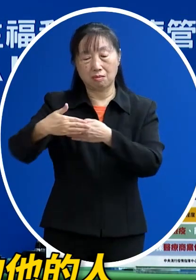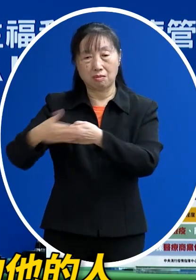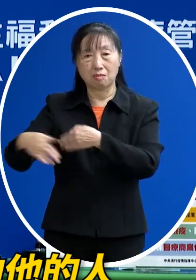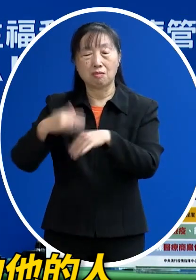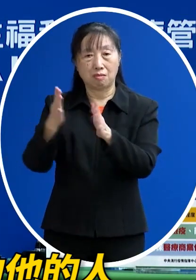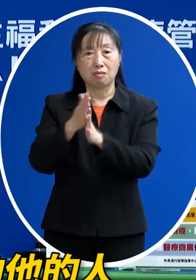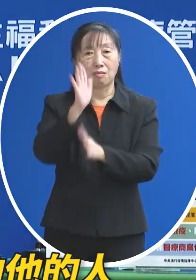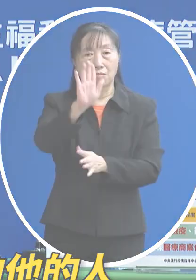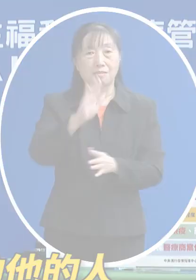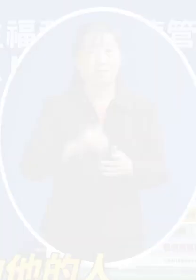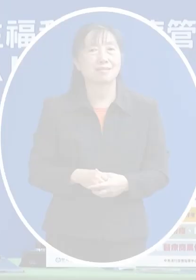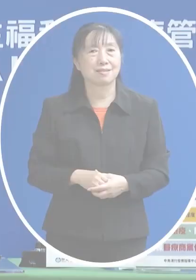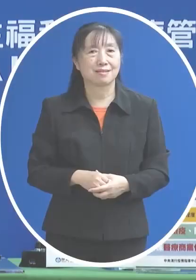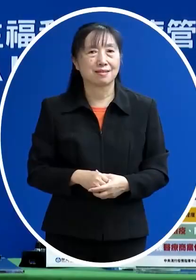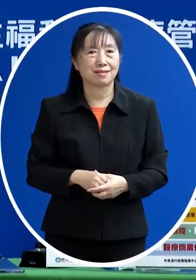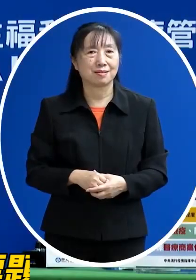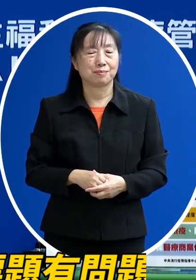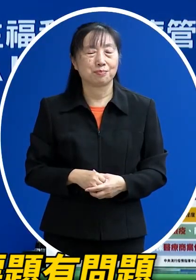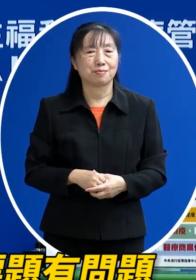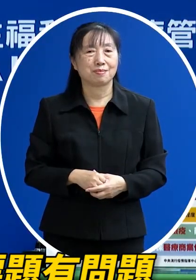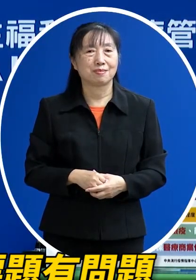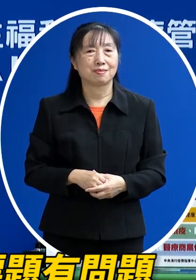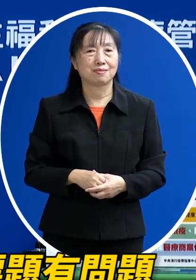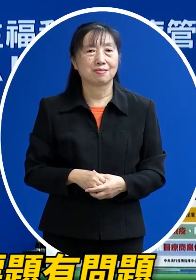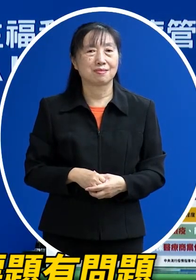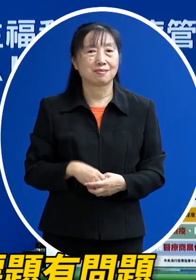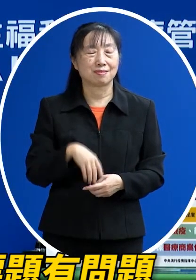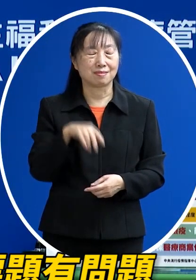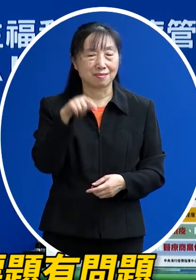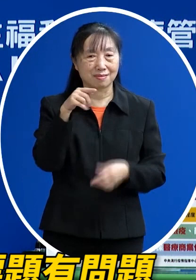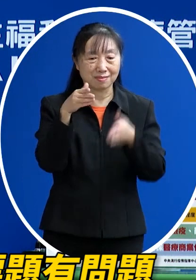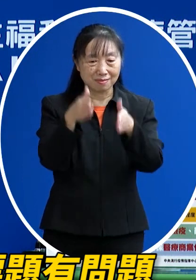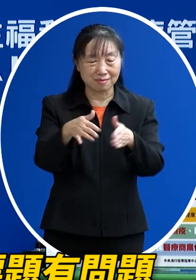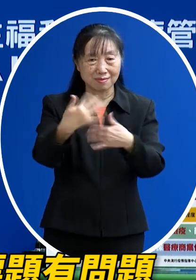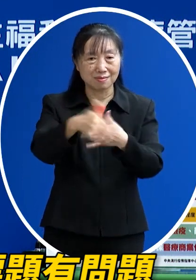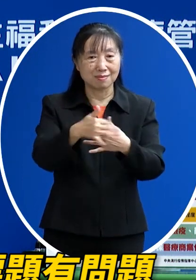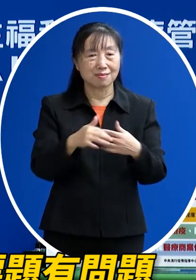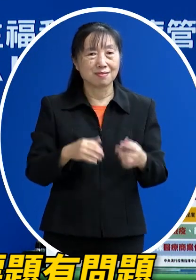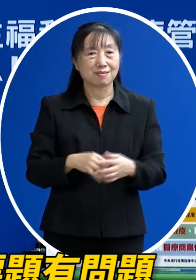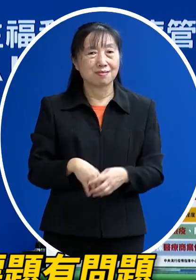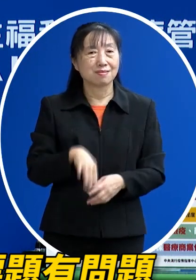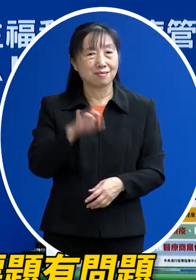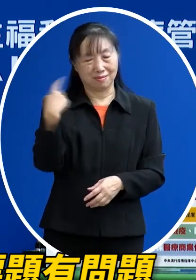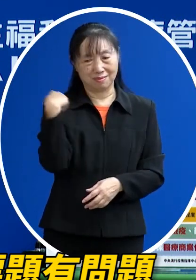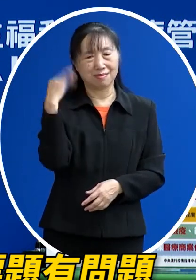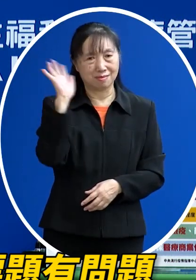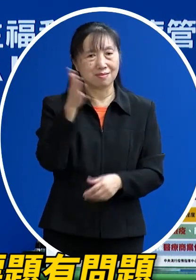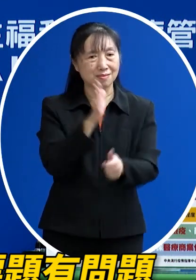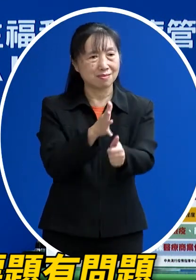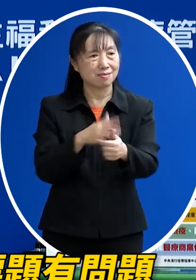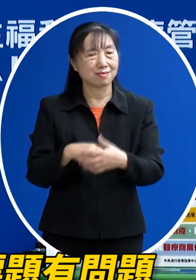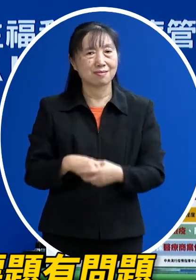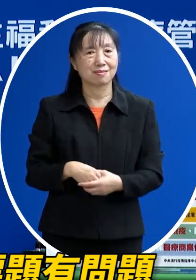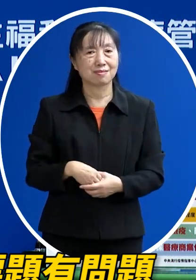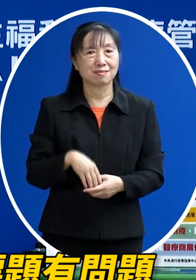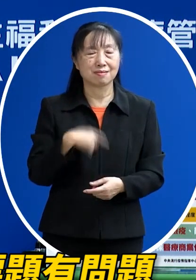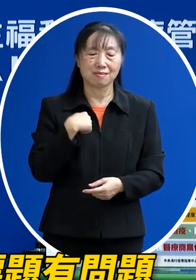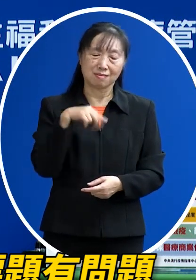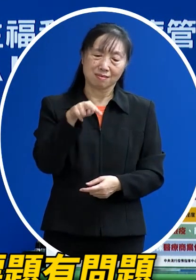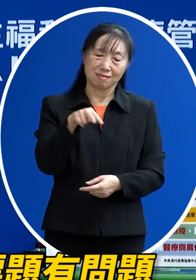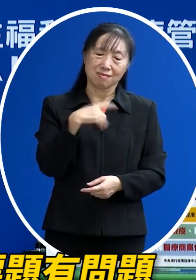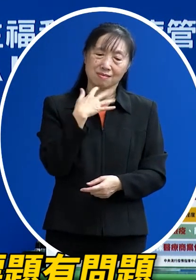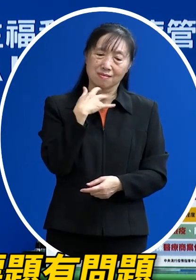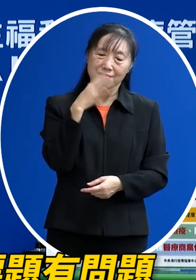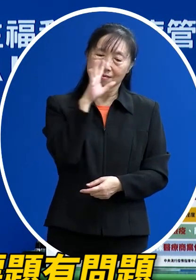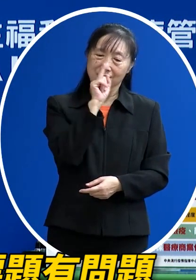持一個安全的距離在當然這整體來講 對不對 我昨天有人問我說 其實看起來是滿